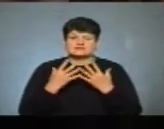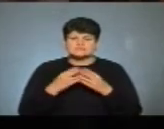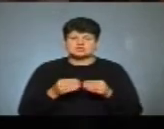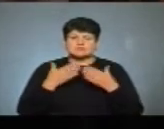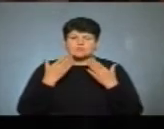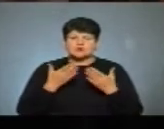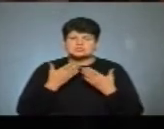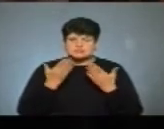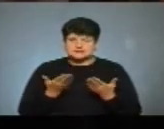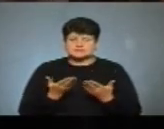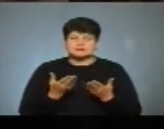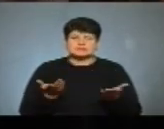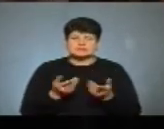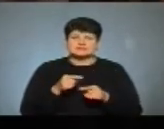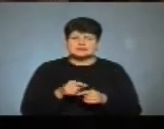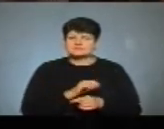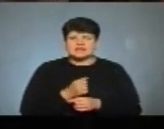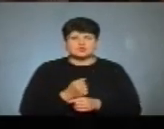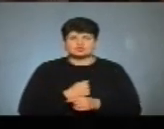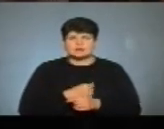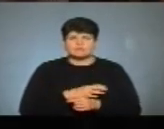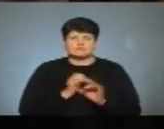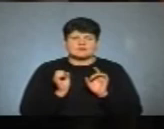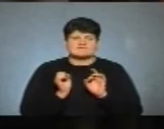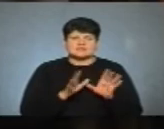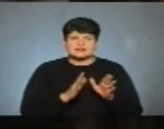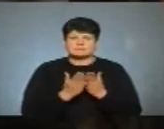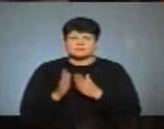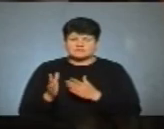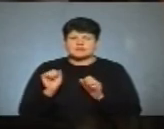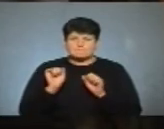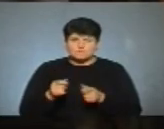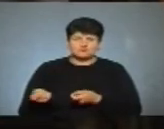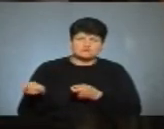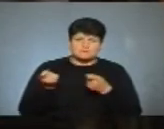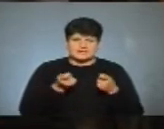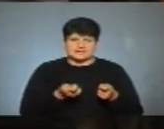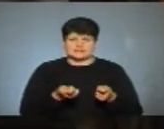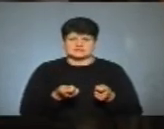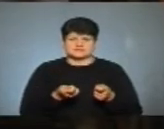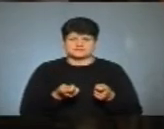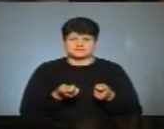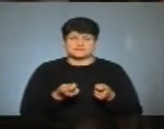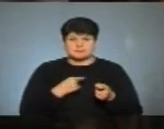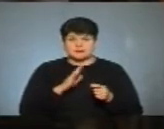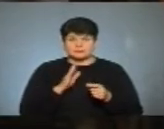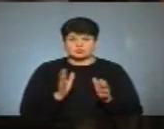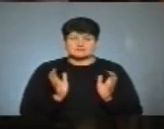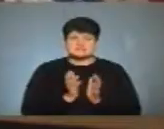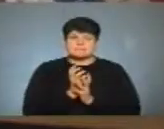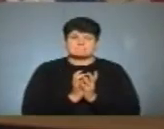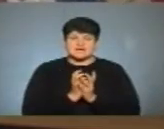прочитані, і які їм не шкода було б віддати бібліотеку, вони з радістю можуть принести, і ми будемо їх